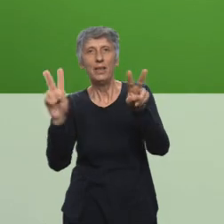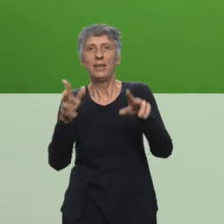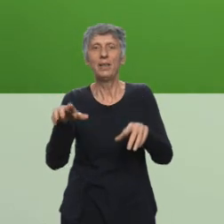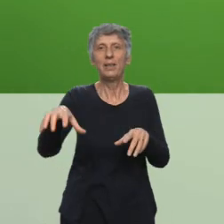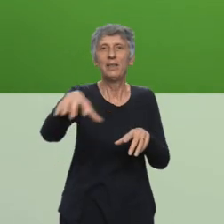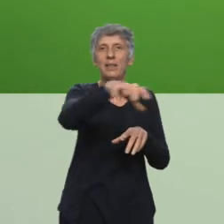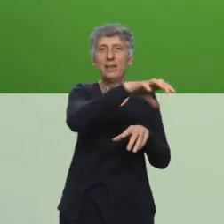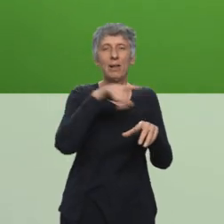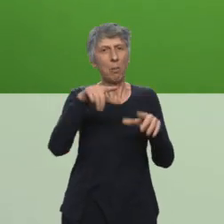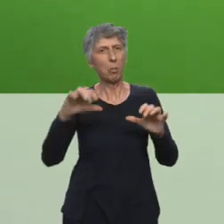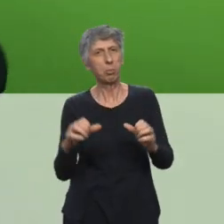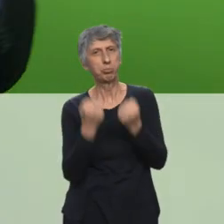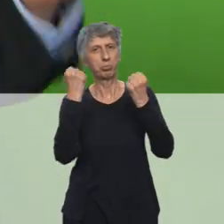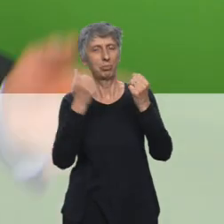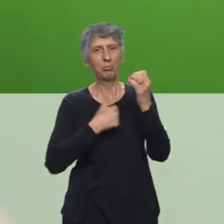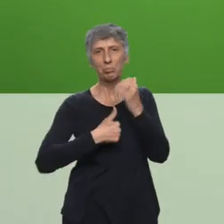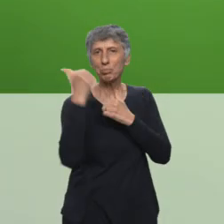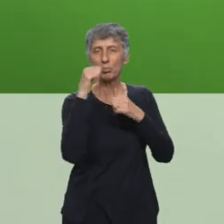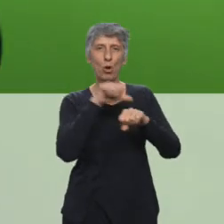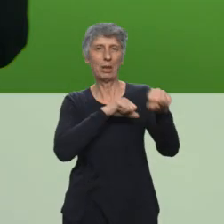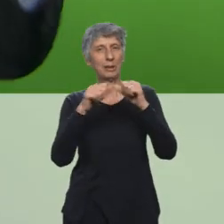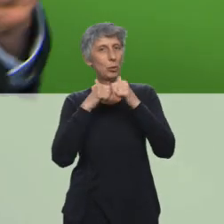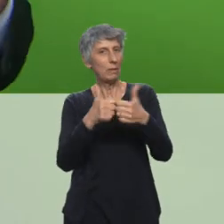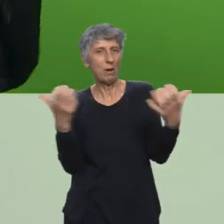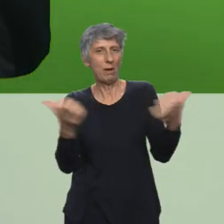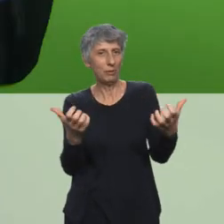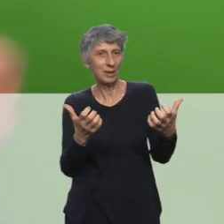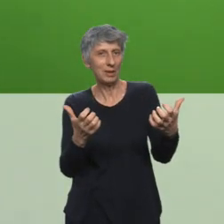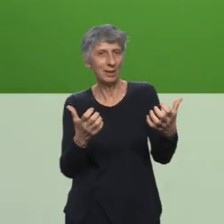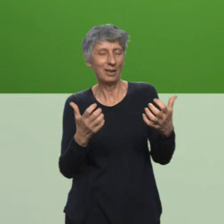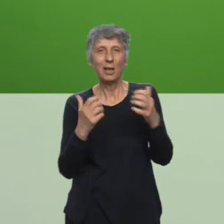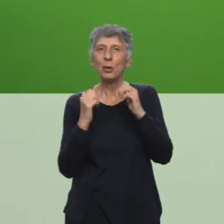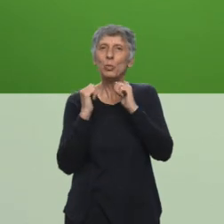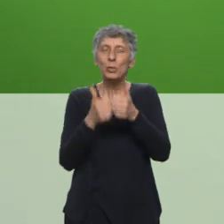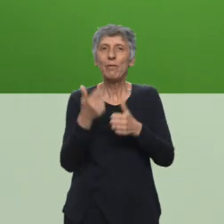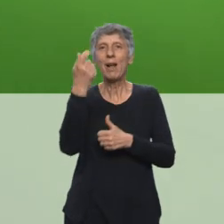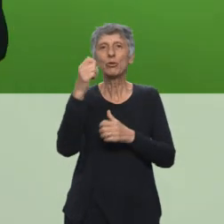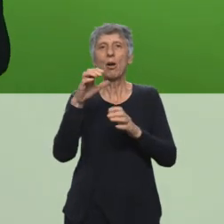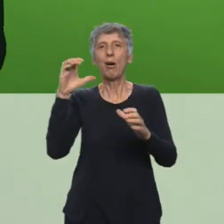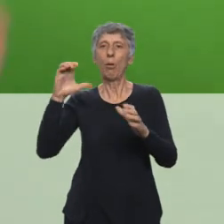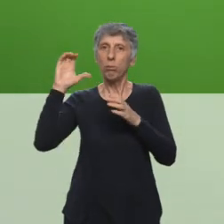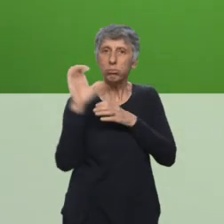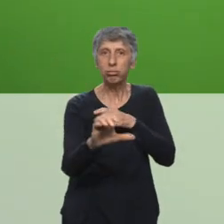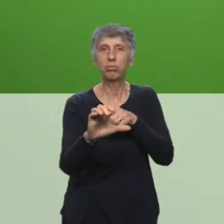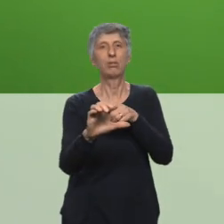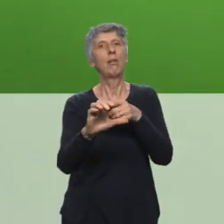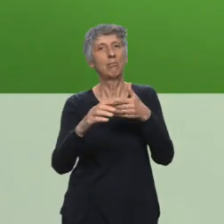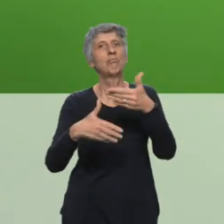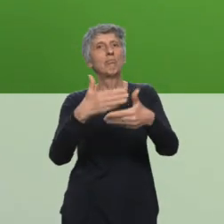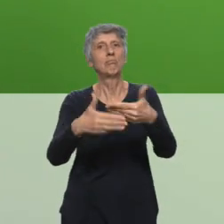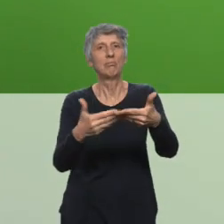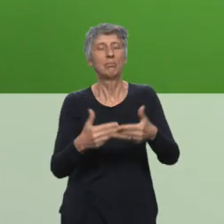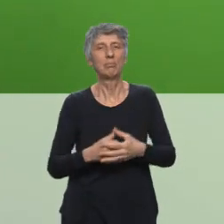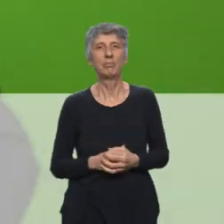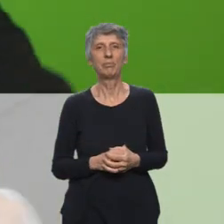communes capables de s'organiser comme elles l'entendent, avec les moyens qui leur furent